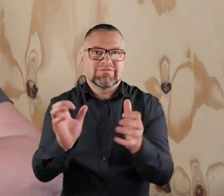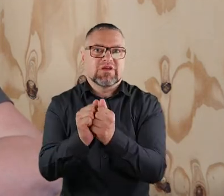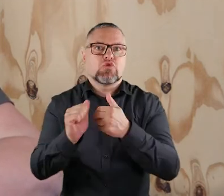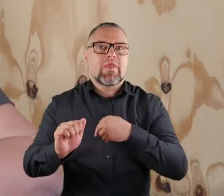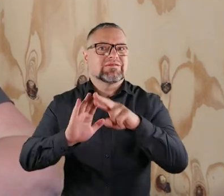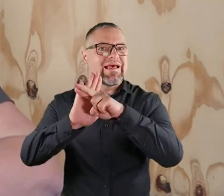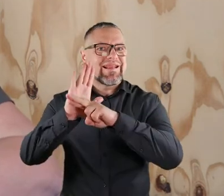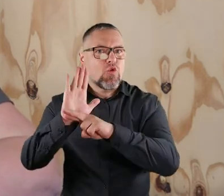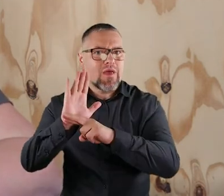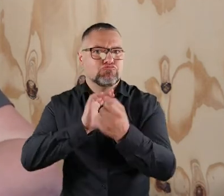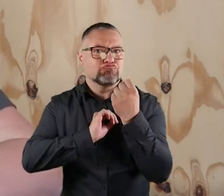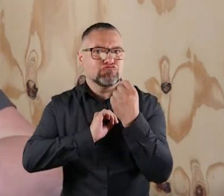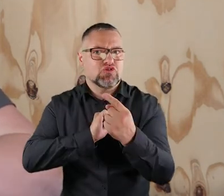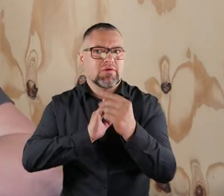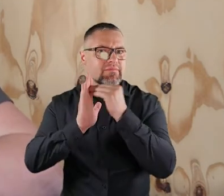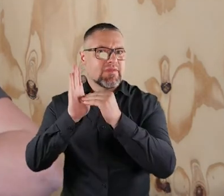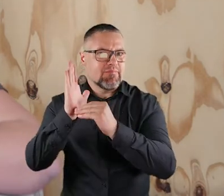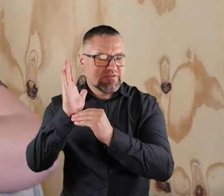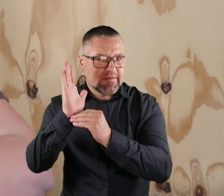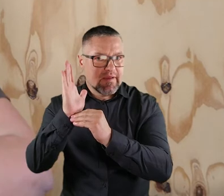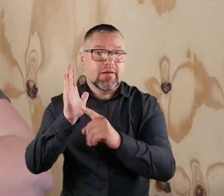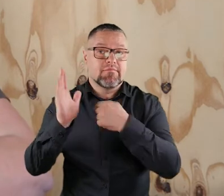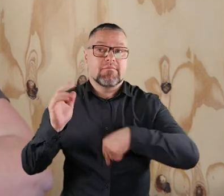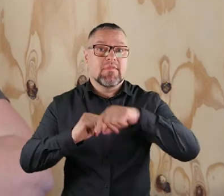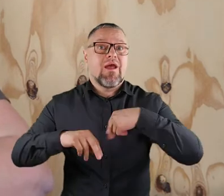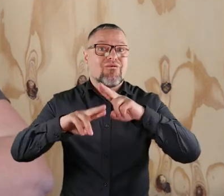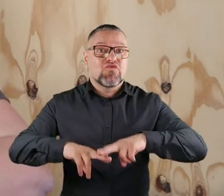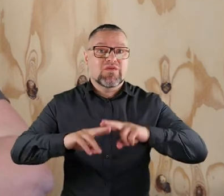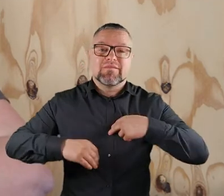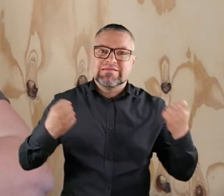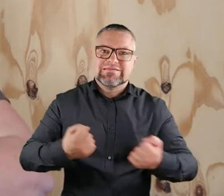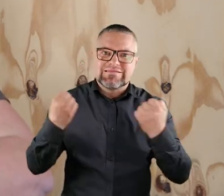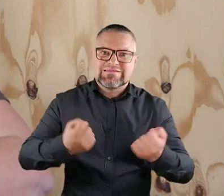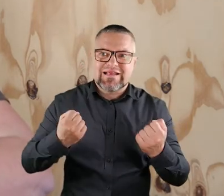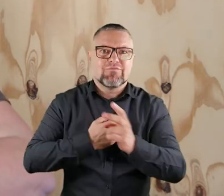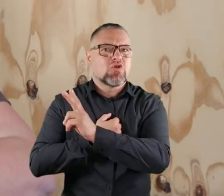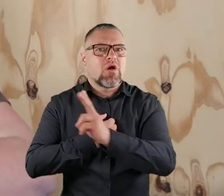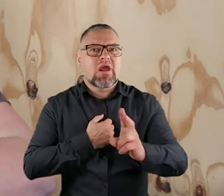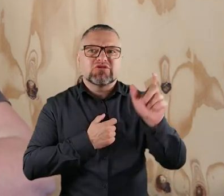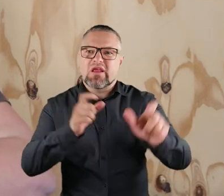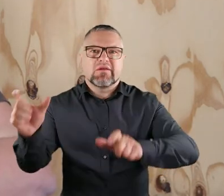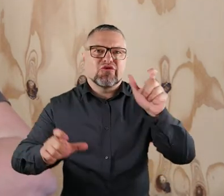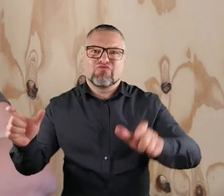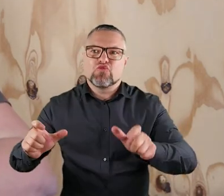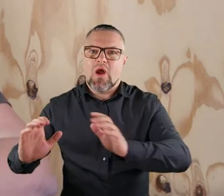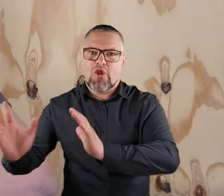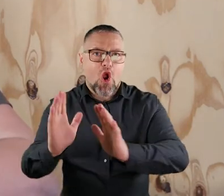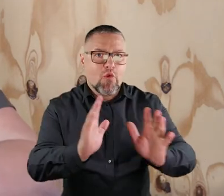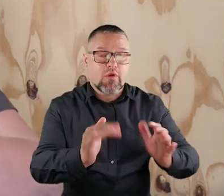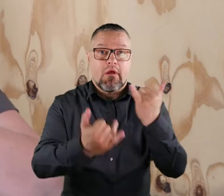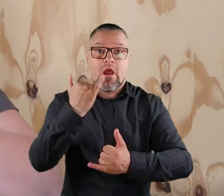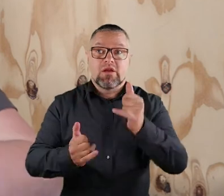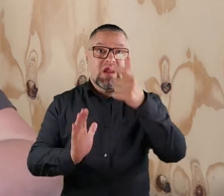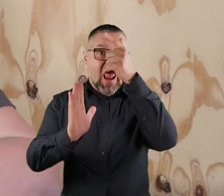Państwo w naszym regulaminie. Oczywiście jako Fundacja staramy się podchodzić do każdego z naszych podopiecznych indywidualnie,